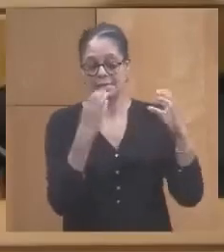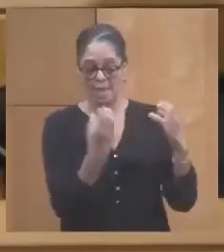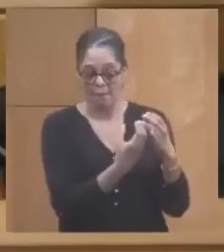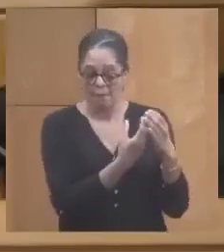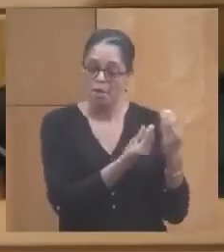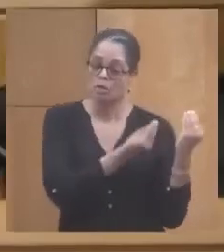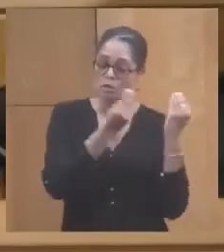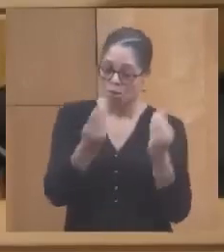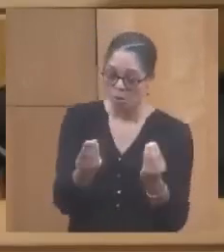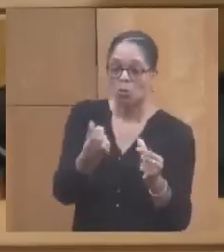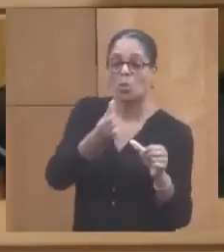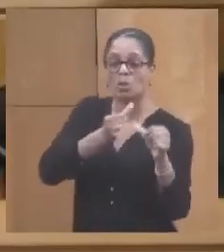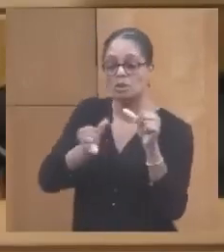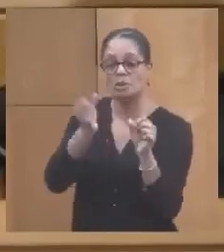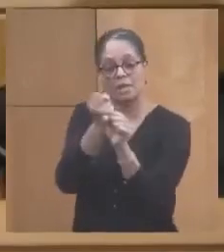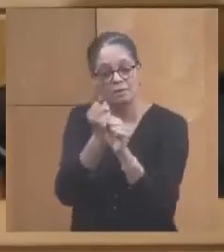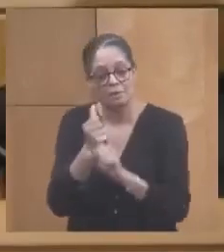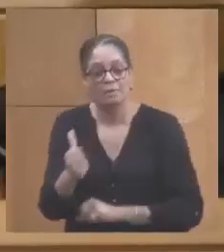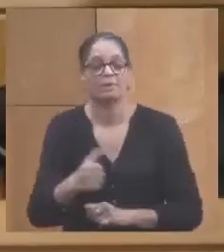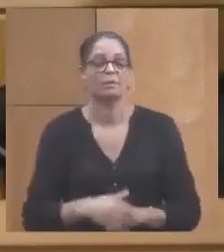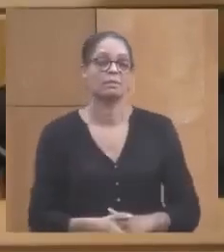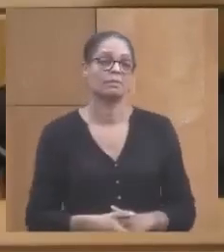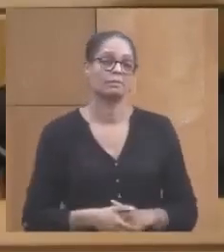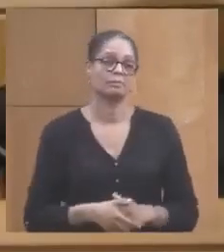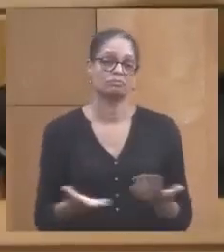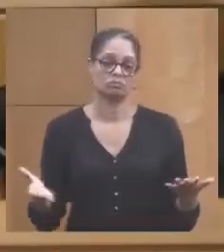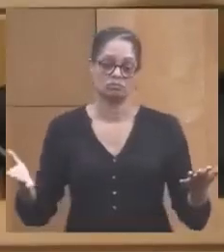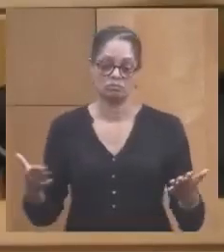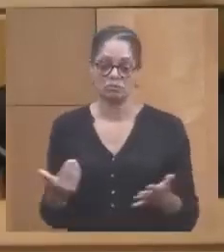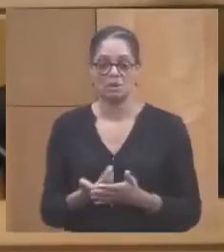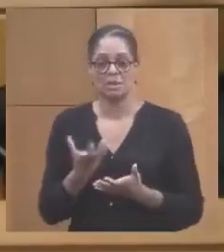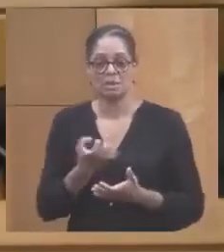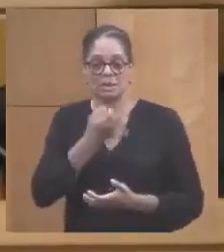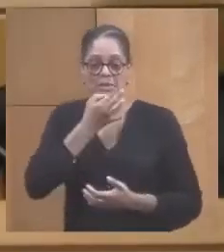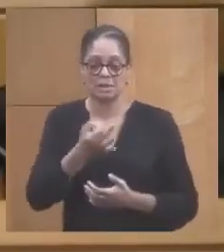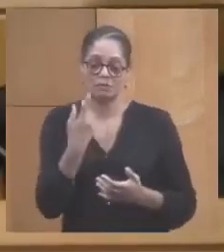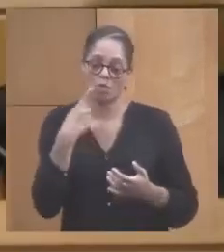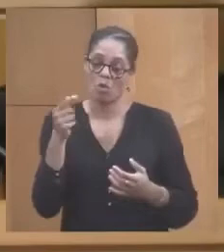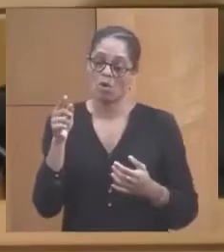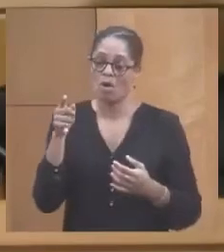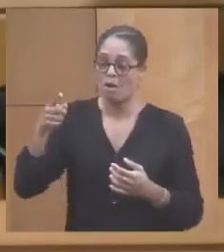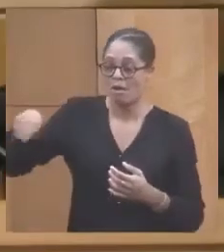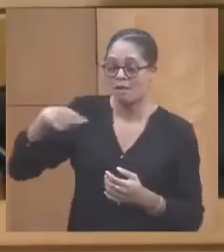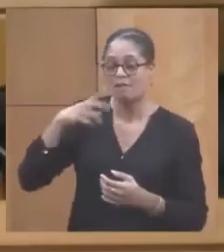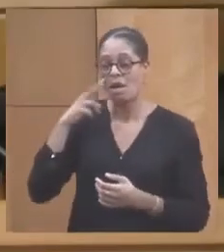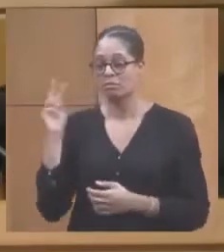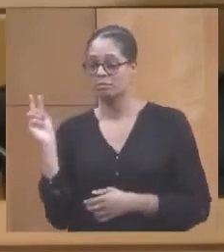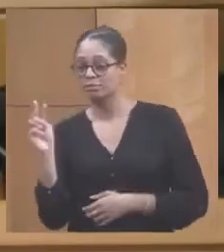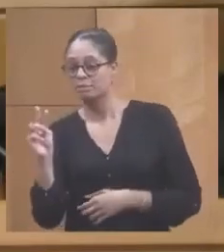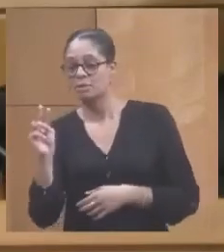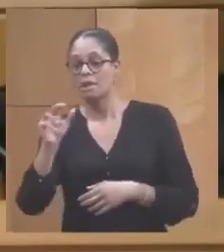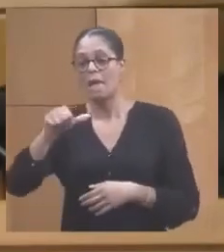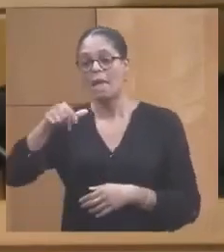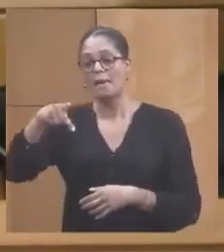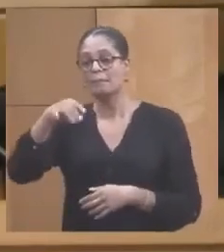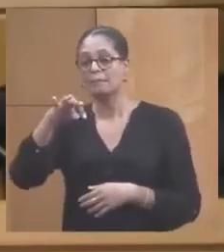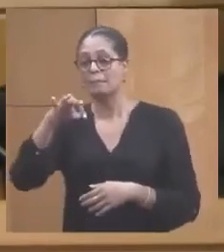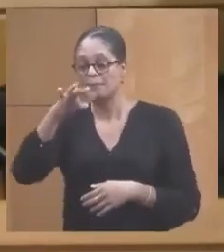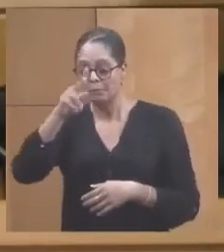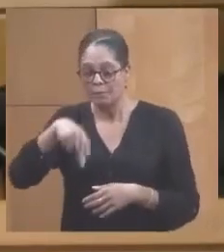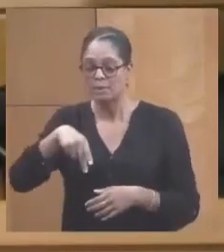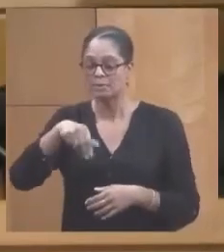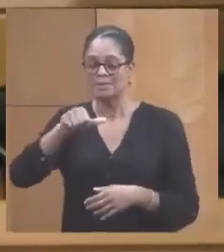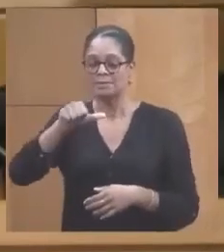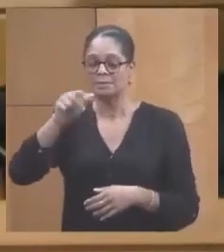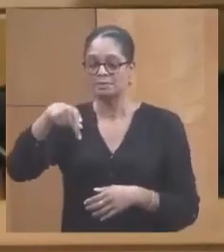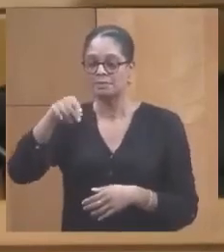conditions pour leur permettre de travailler. Voilà ce que je voulais dire. Donc, un petit regard sur les apites, notamment les abris de